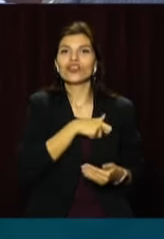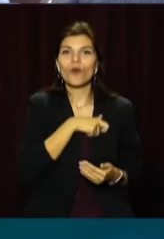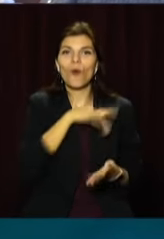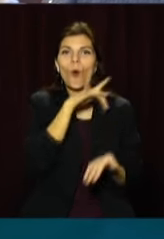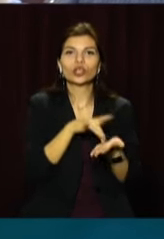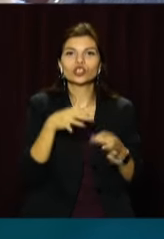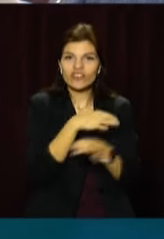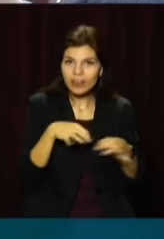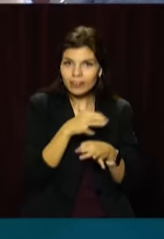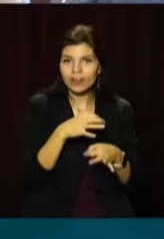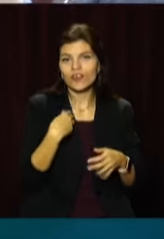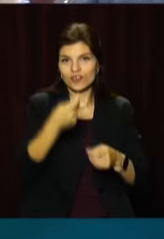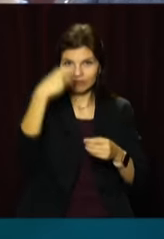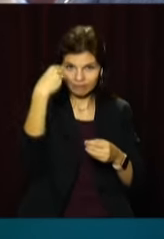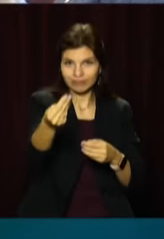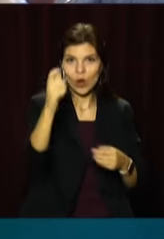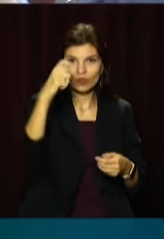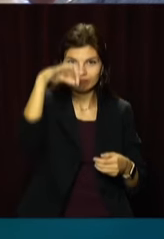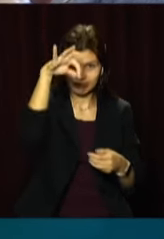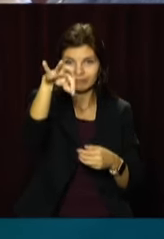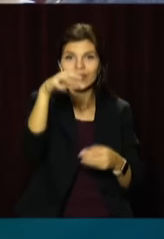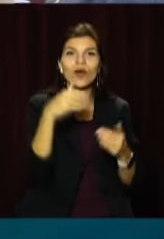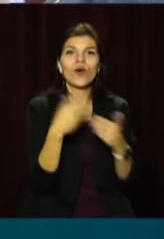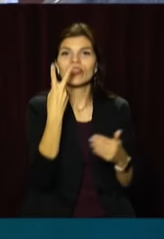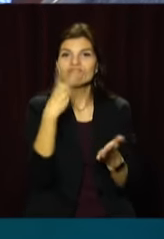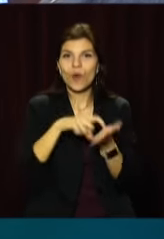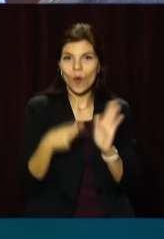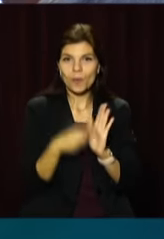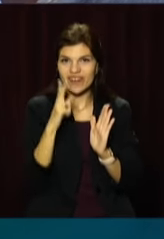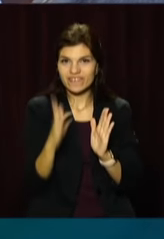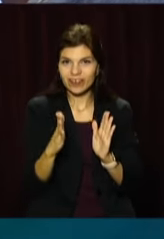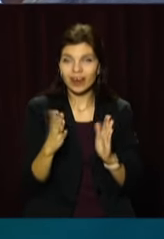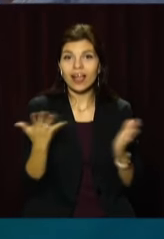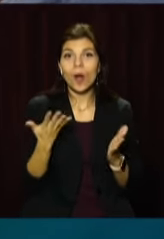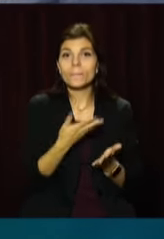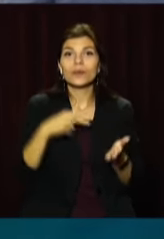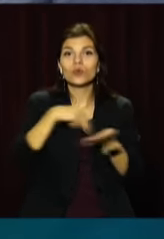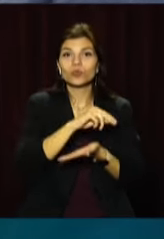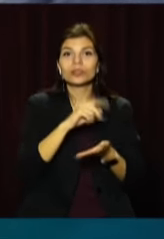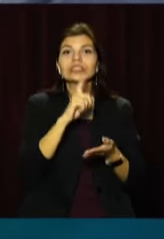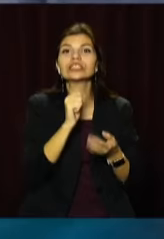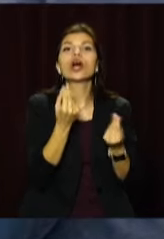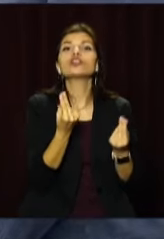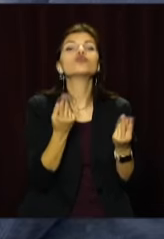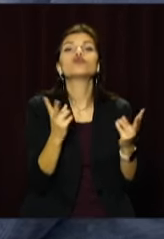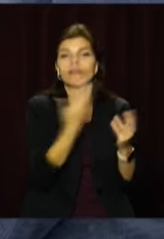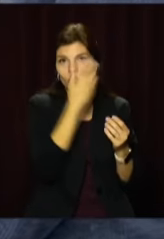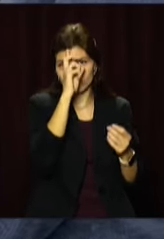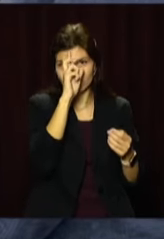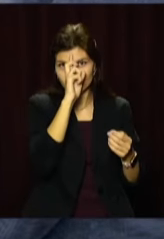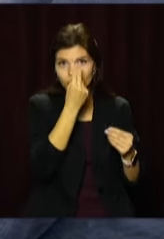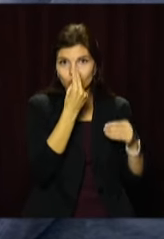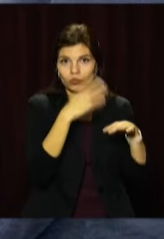депутатів міського совєту вручити вам ключі від двокімнатної квартири, яку ми приобретали за інші средства міського